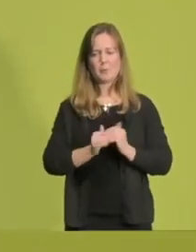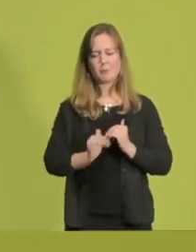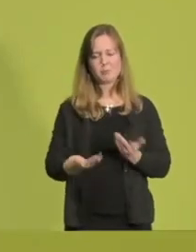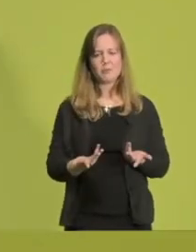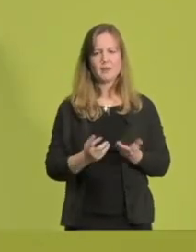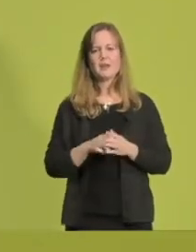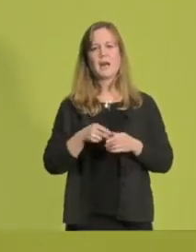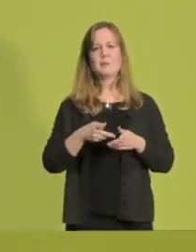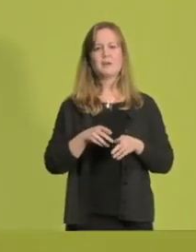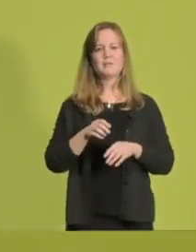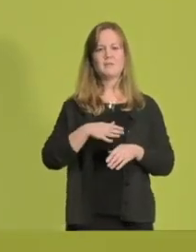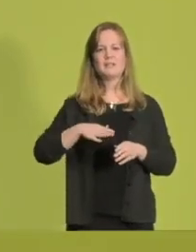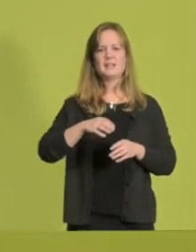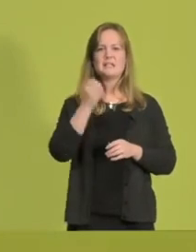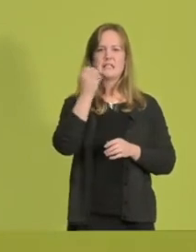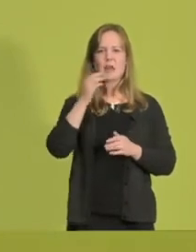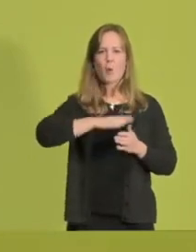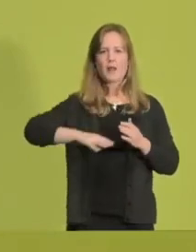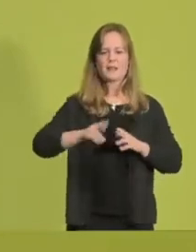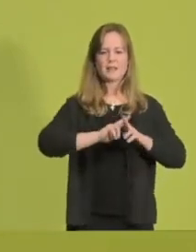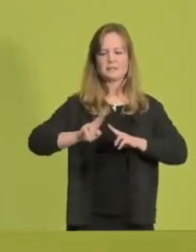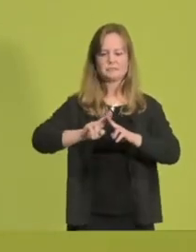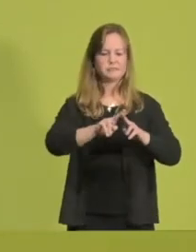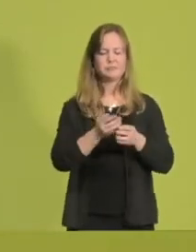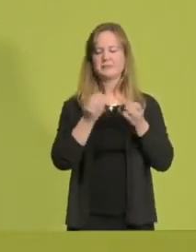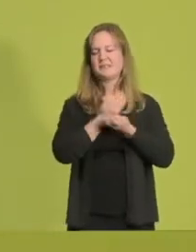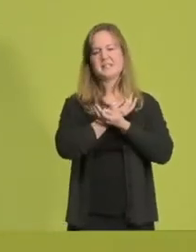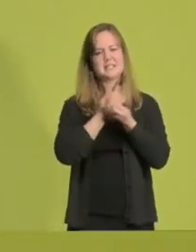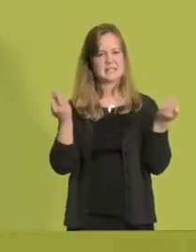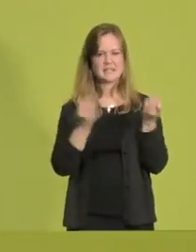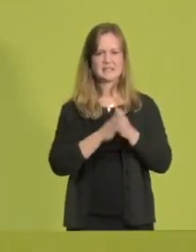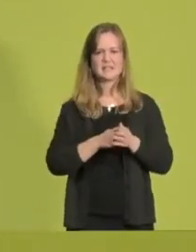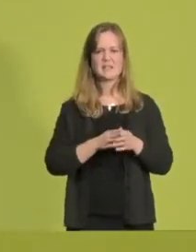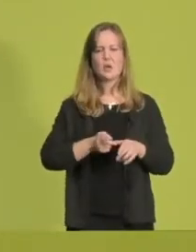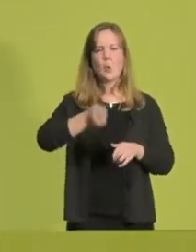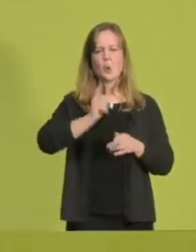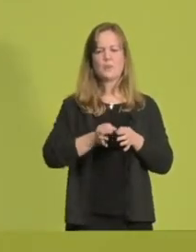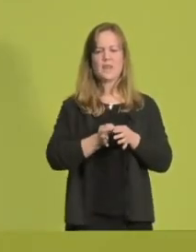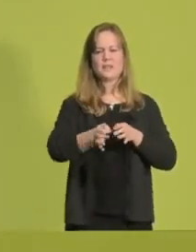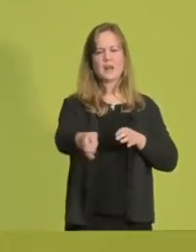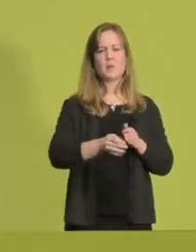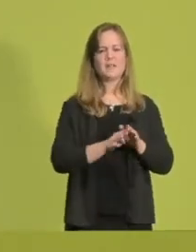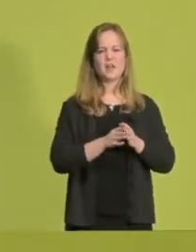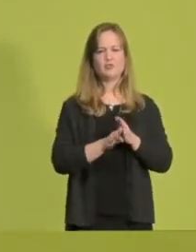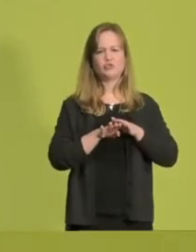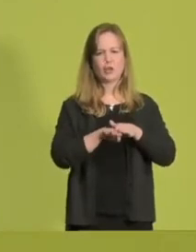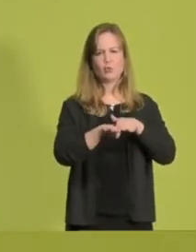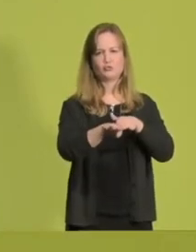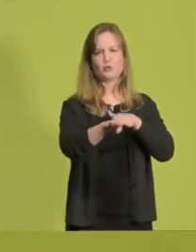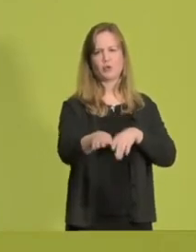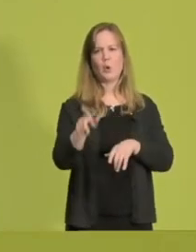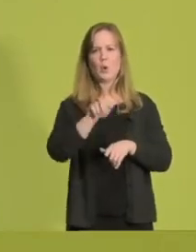-Verbindung wurde entsprechend nicht saniert. Die Folgen sehen wir heute. Hunderte Kilometer von Stau. Lüdenscheid sitzt voller